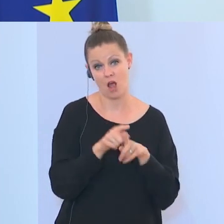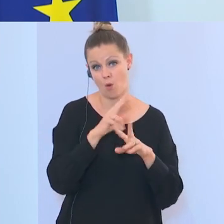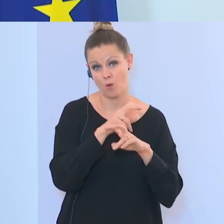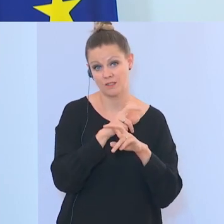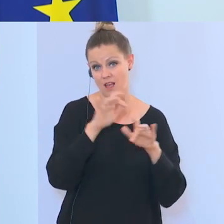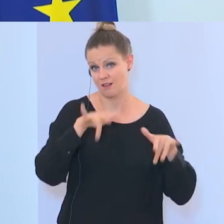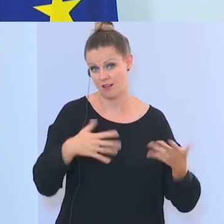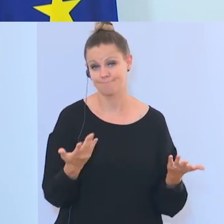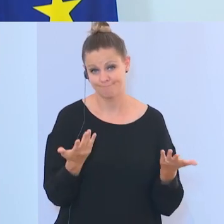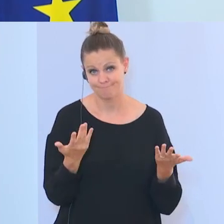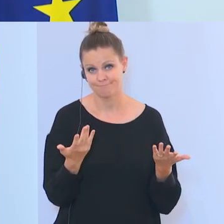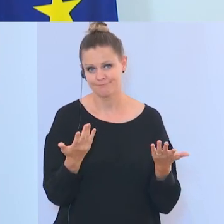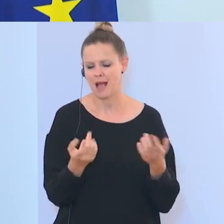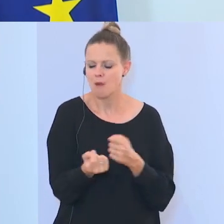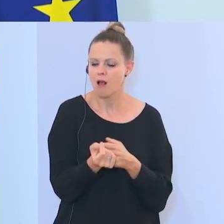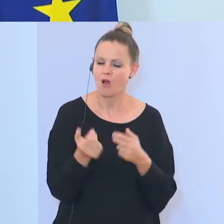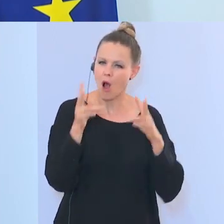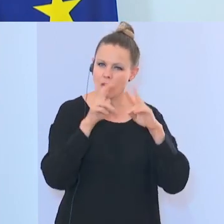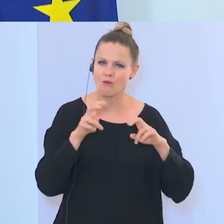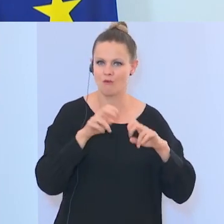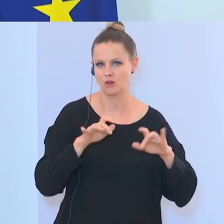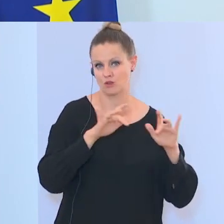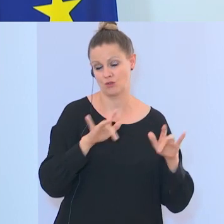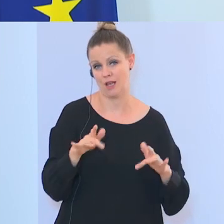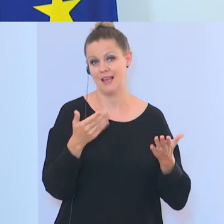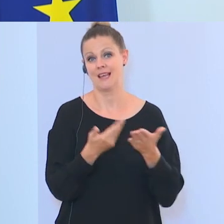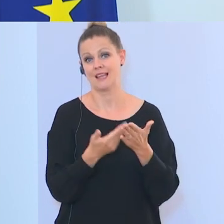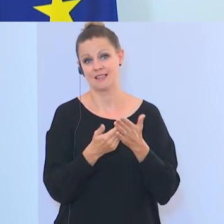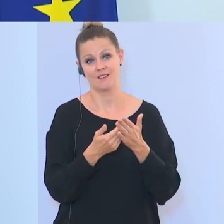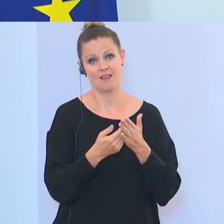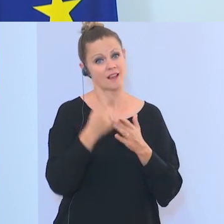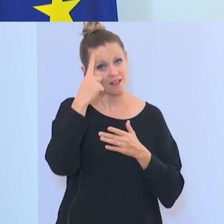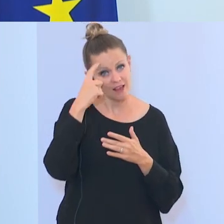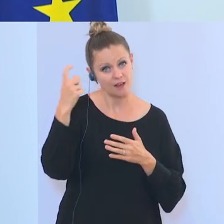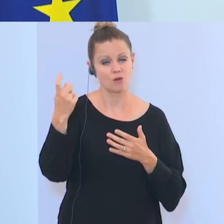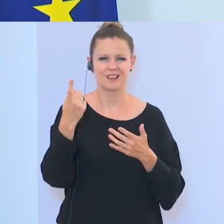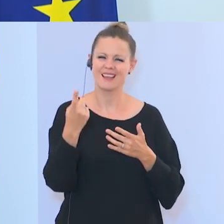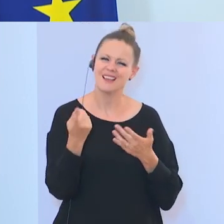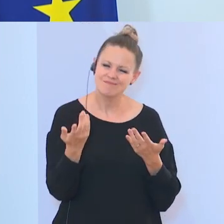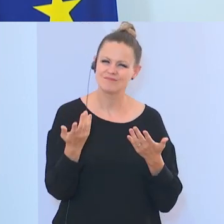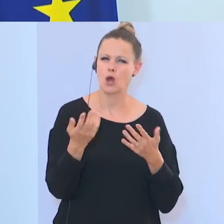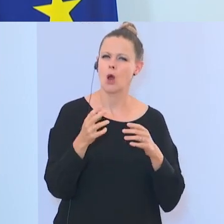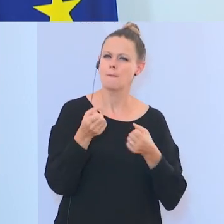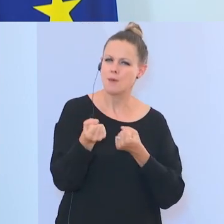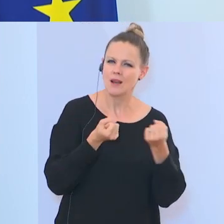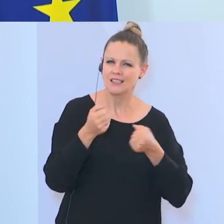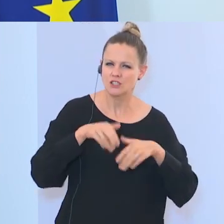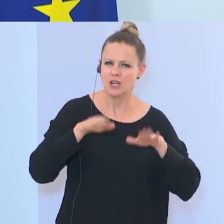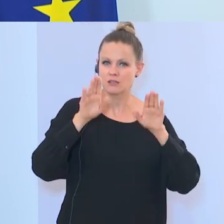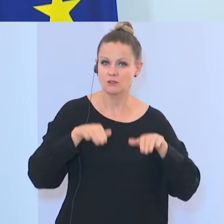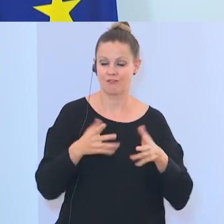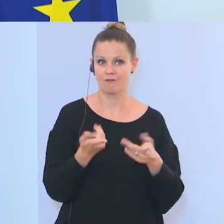ist alles ein Gebiet, das kaum erforscht wird. Allerdings die Ideologie des politischen Islams ist eine sehr